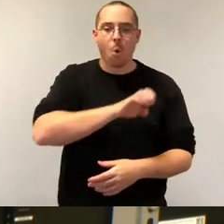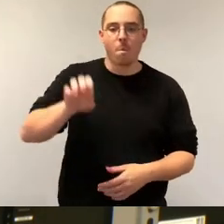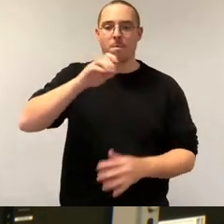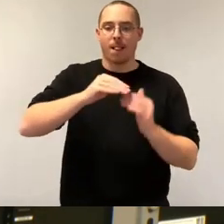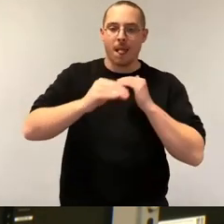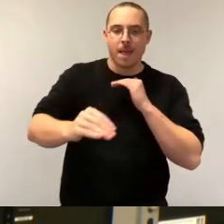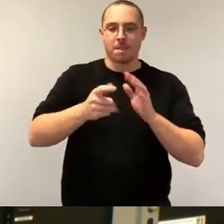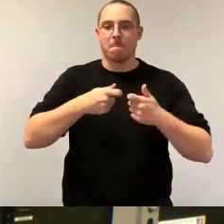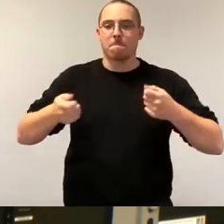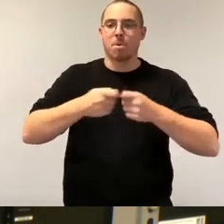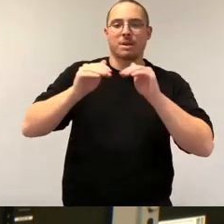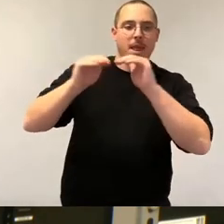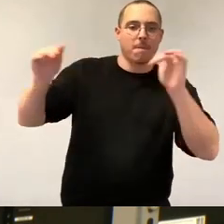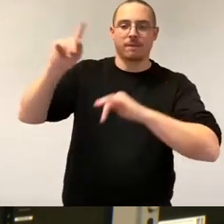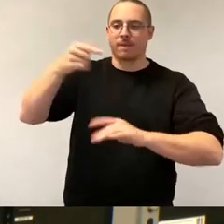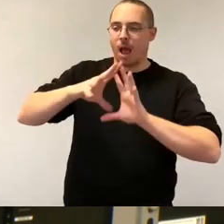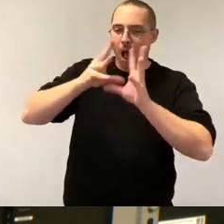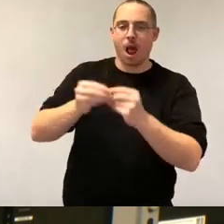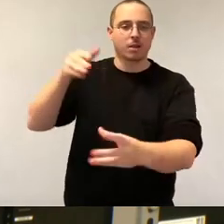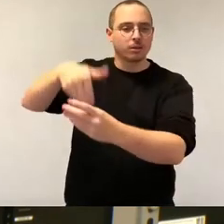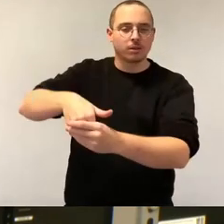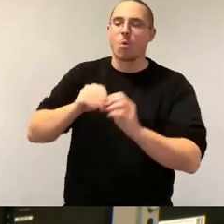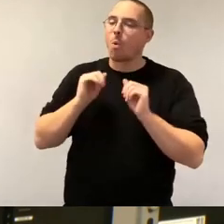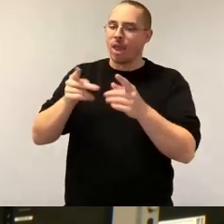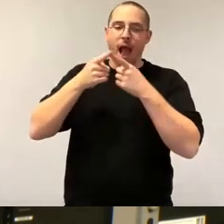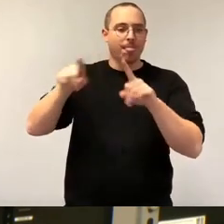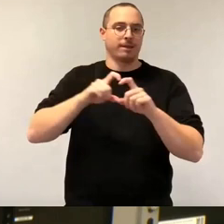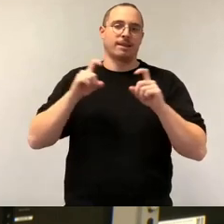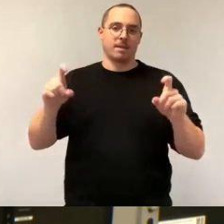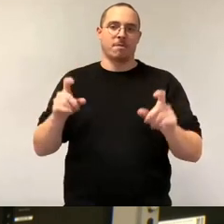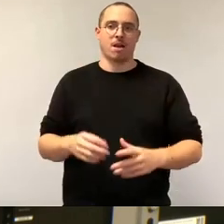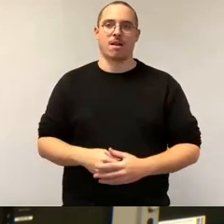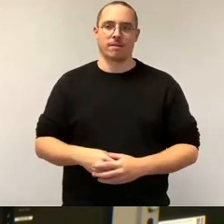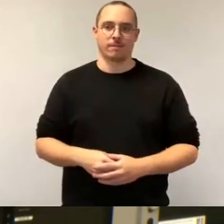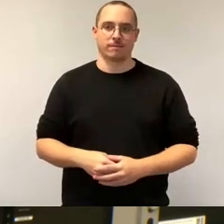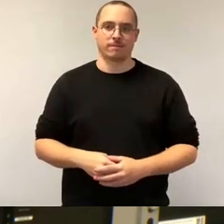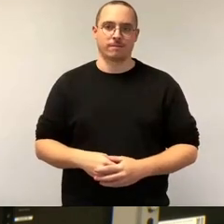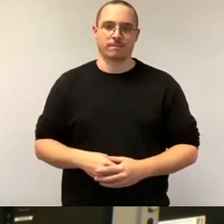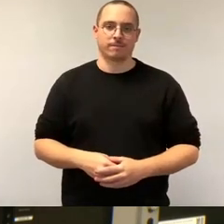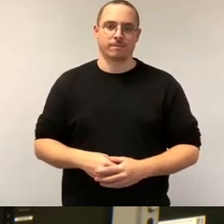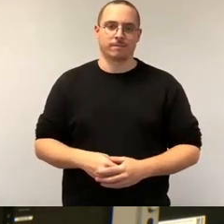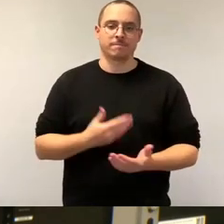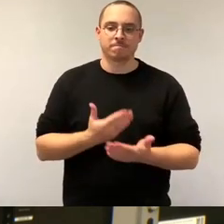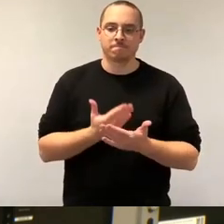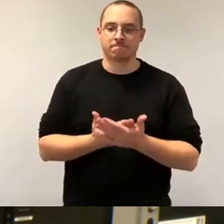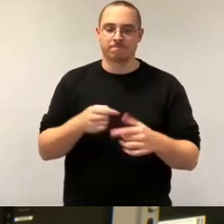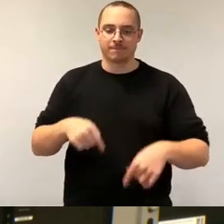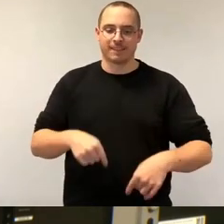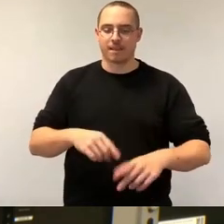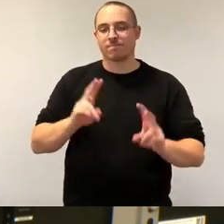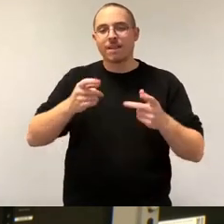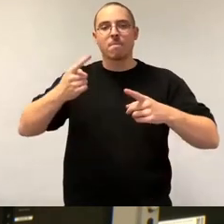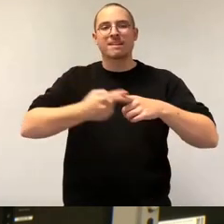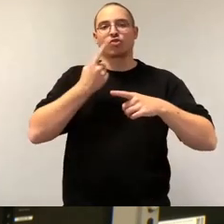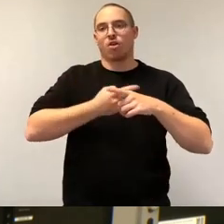etwas anderes ist. Und dass wir dann schon ein Stück weit hier einen Sonderfall haben, vielleicht